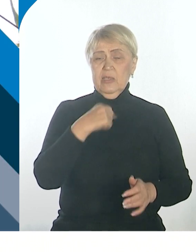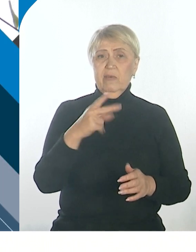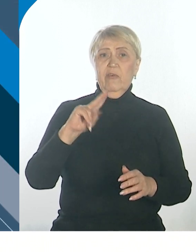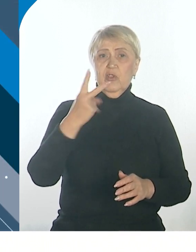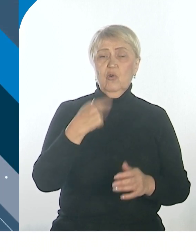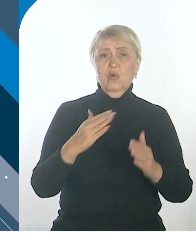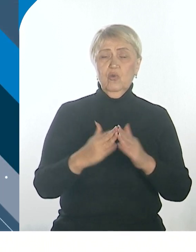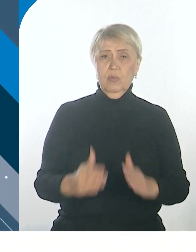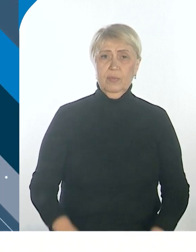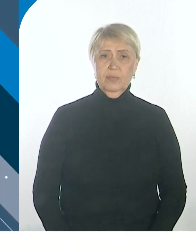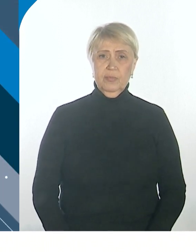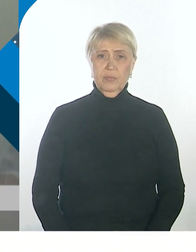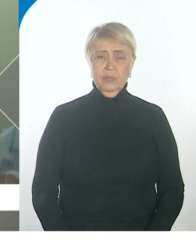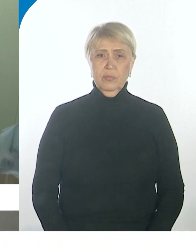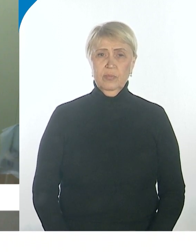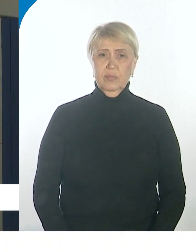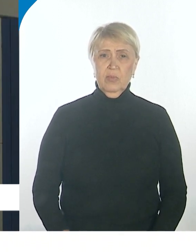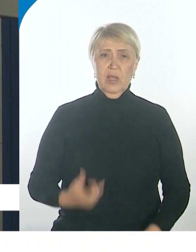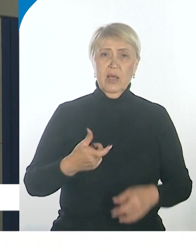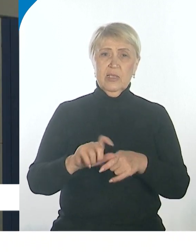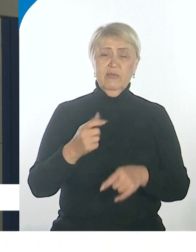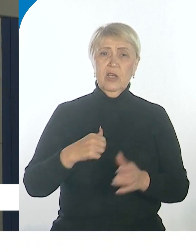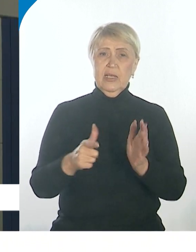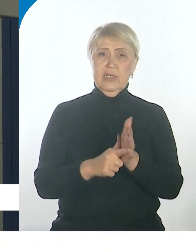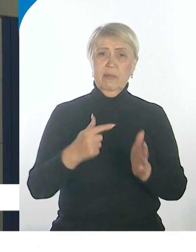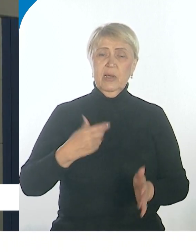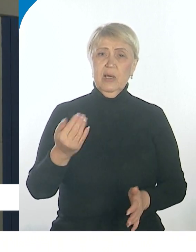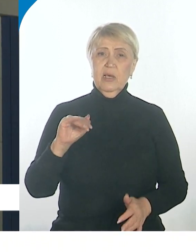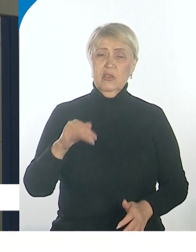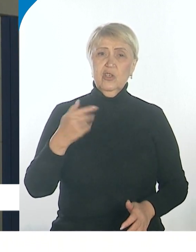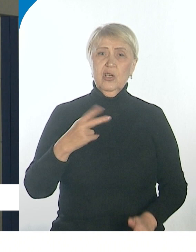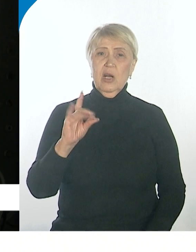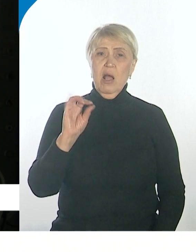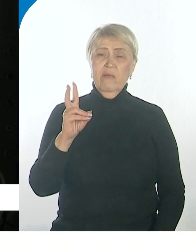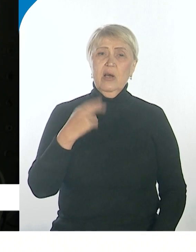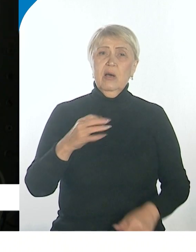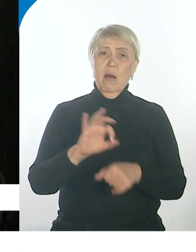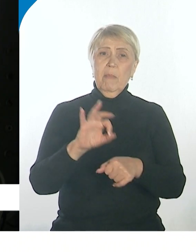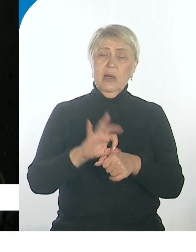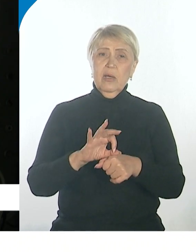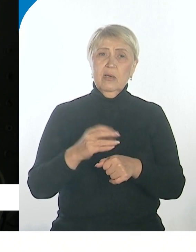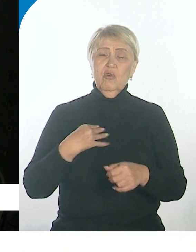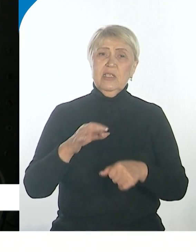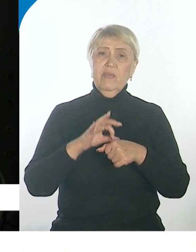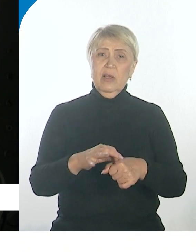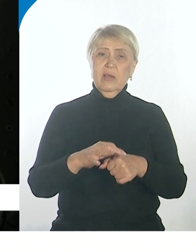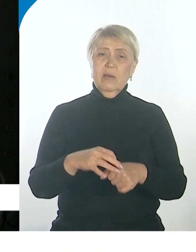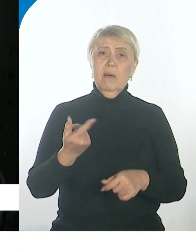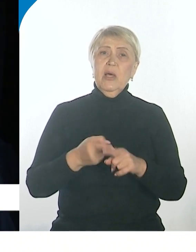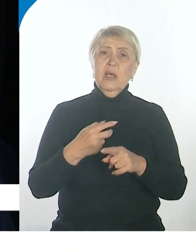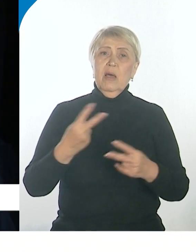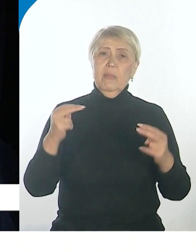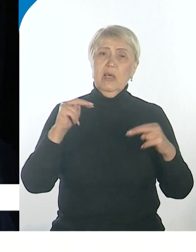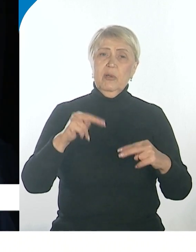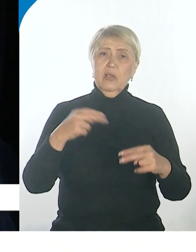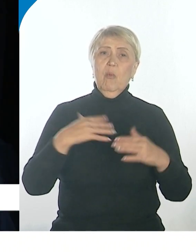Хабаровск. Свыше 7 тысяч новых случаев онкологии в год выявляется в Хабаровском крае. Под диспансерным наблюдением более